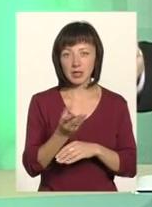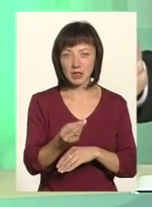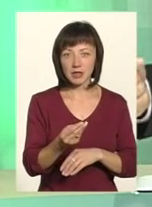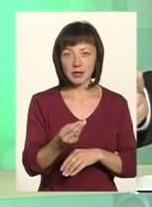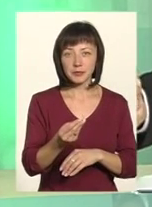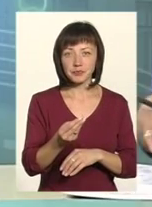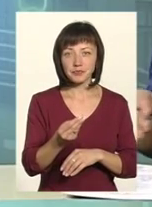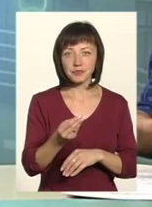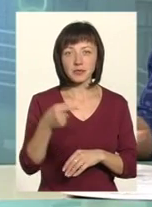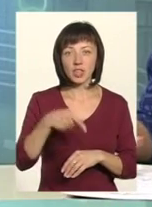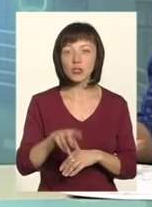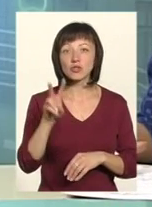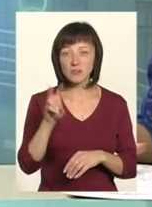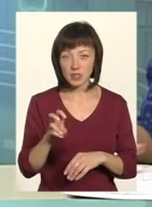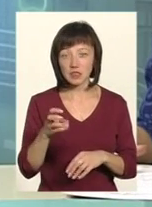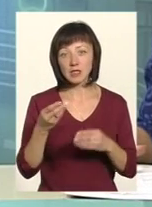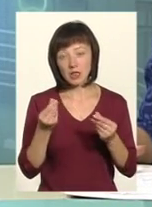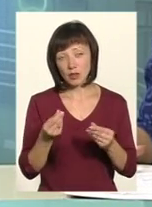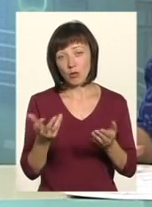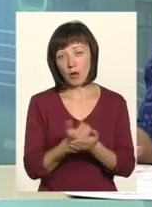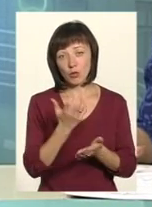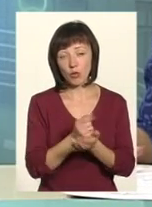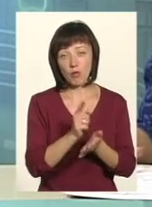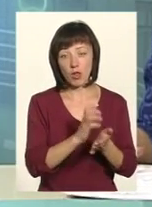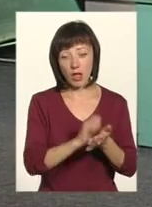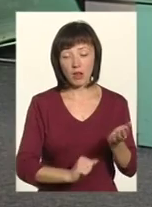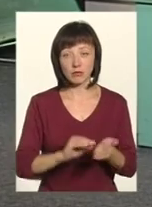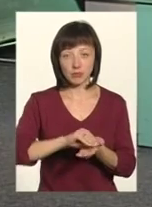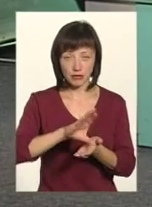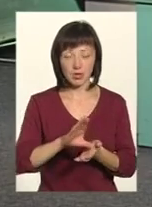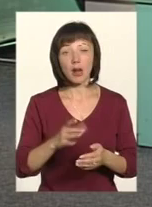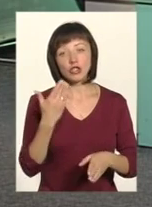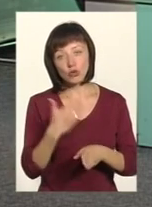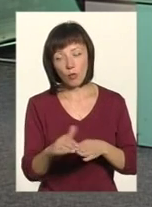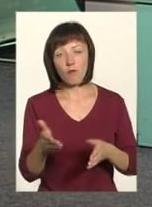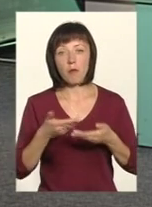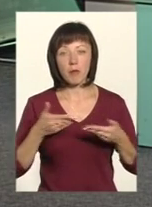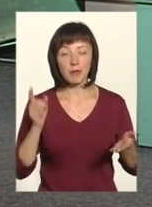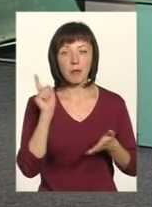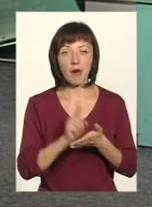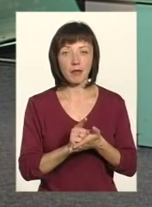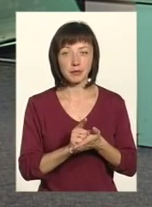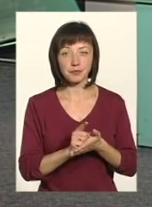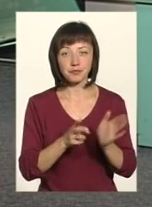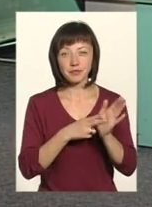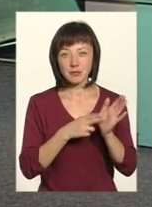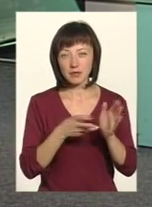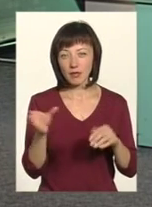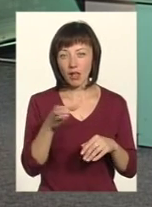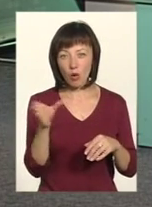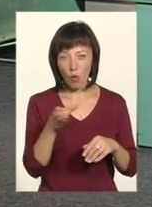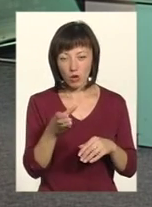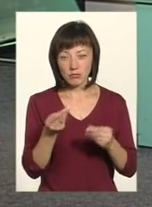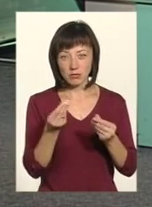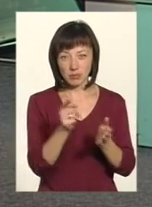левова частка – це бюджет? Це прибутковий податок, який надходить. Так, там частково ми маємо по акцизу на алкогольні